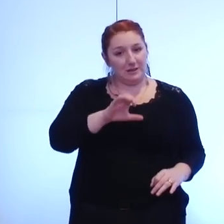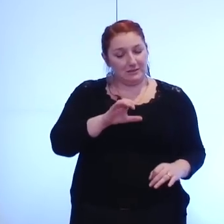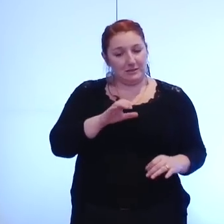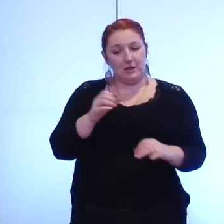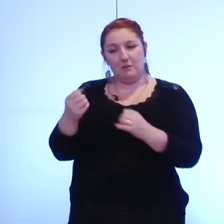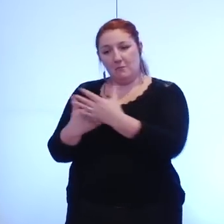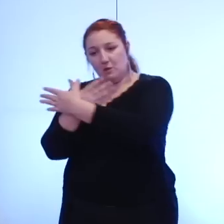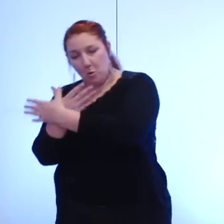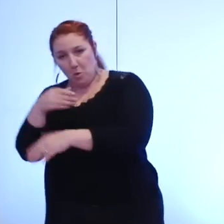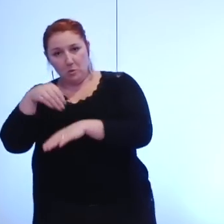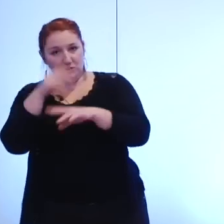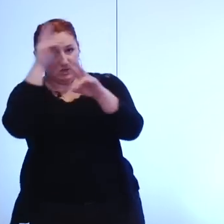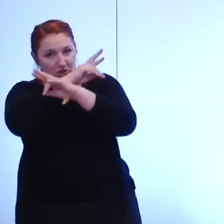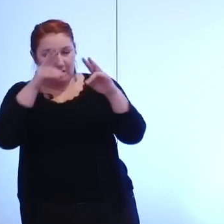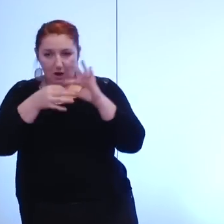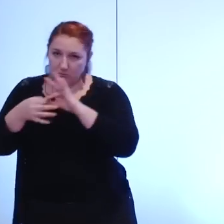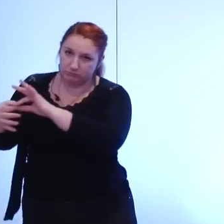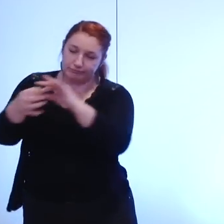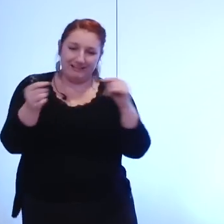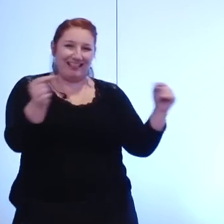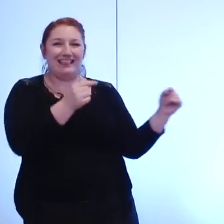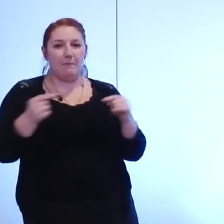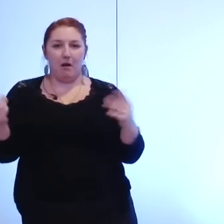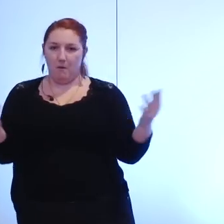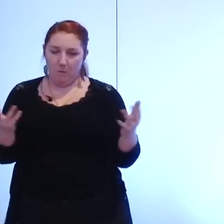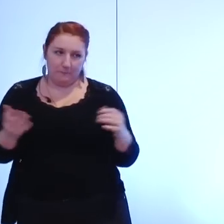métro le conseil général et le syndicat ministre des transports en commun